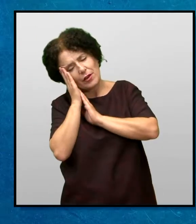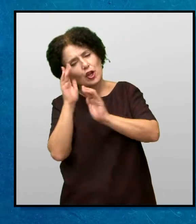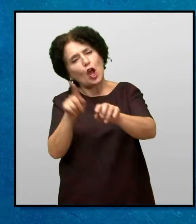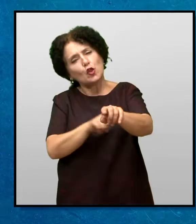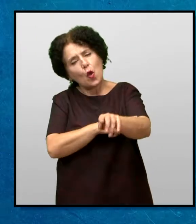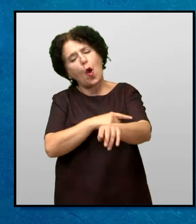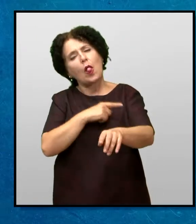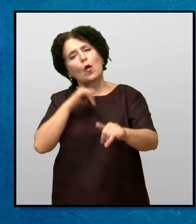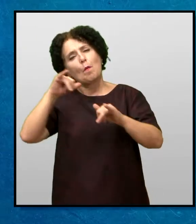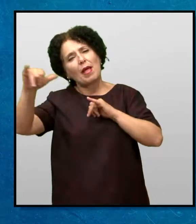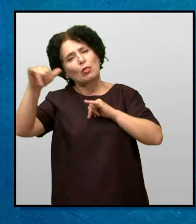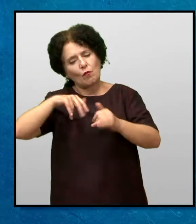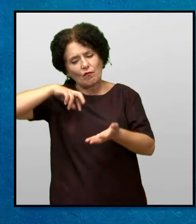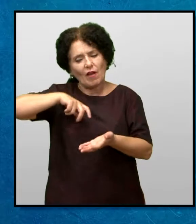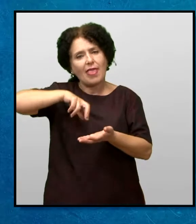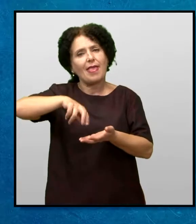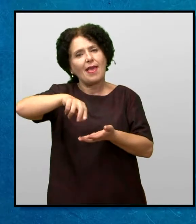по долгото патување